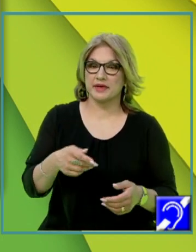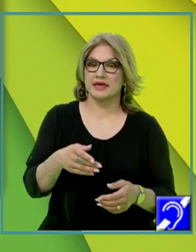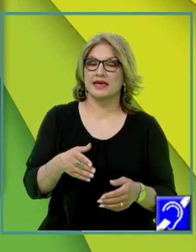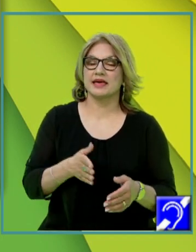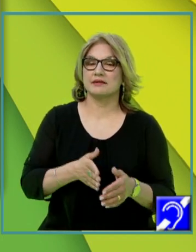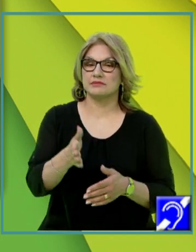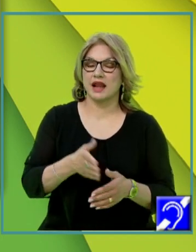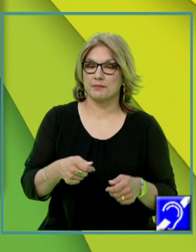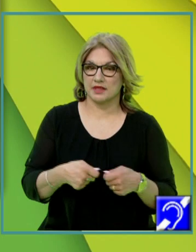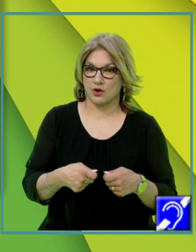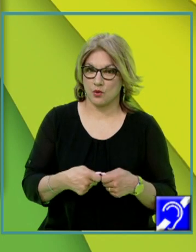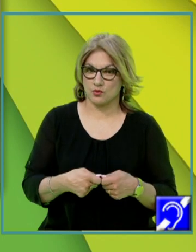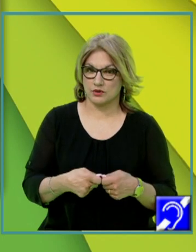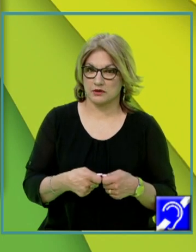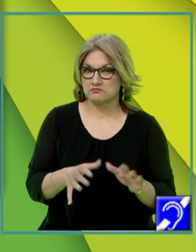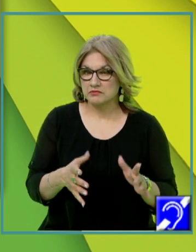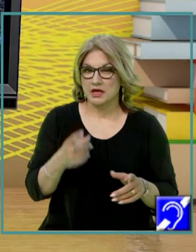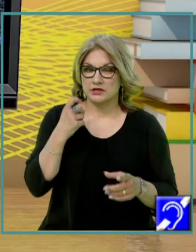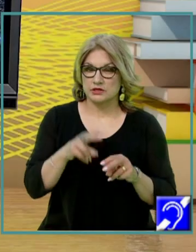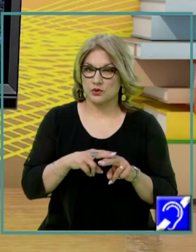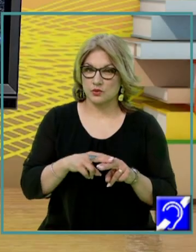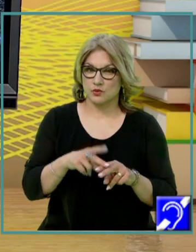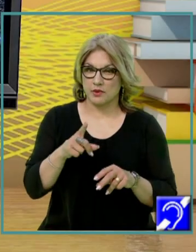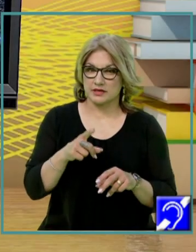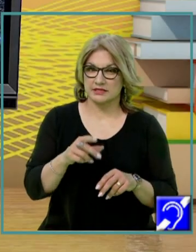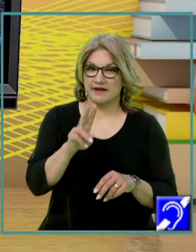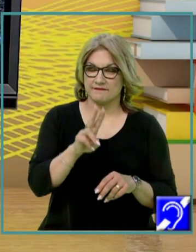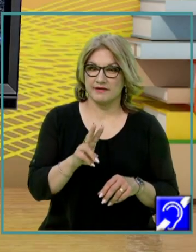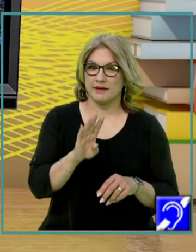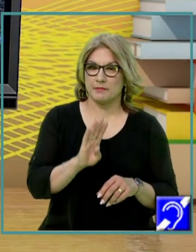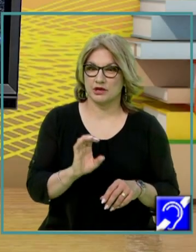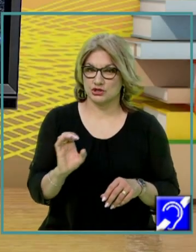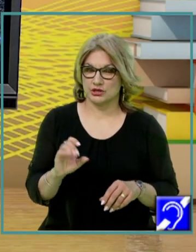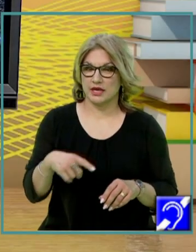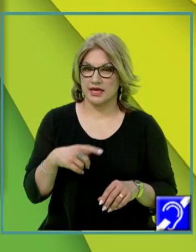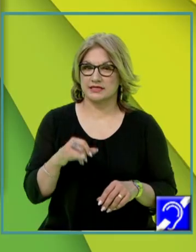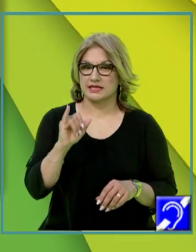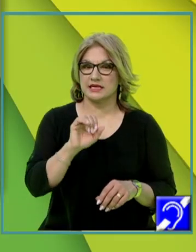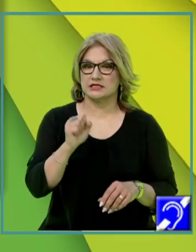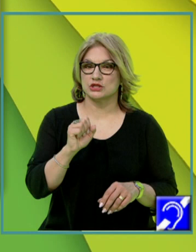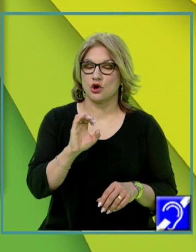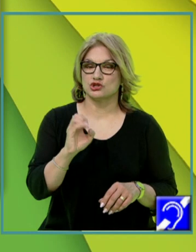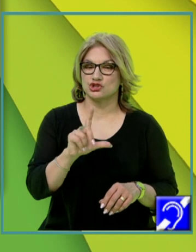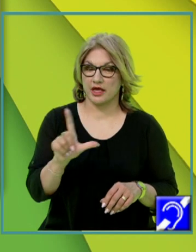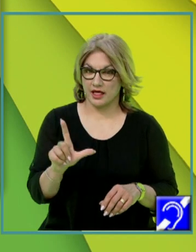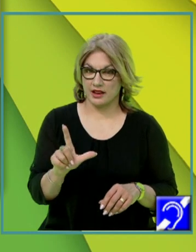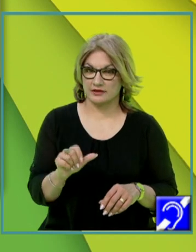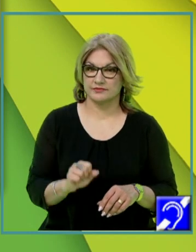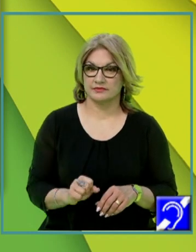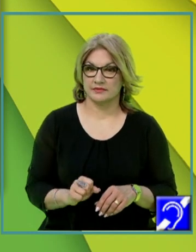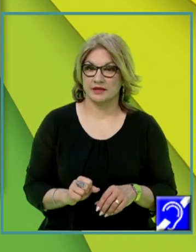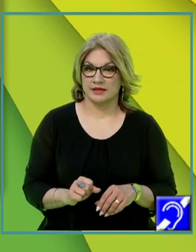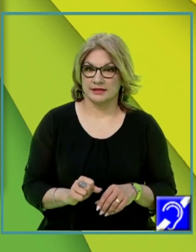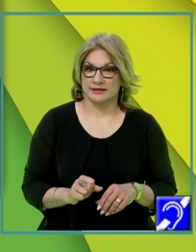atunci, suntem tentați să observăm că triunghiul VBC este triunghii soscel. Deci, VBC este